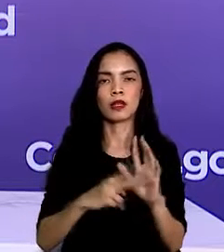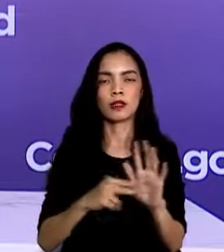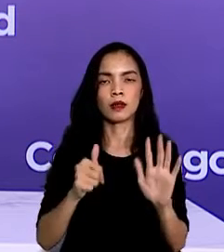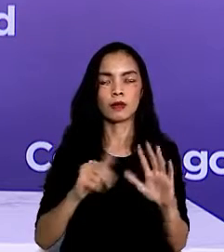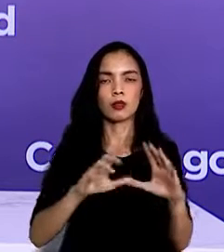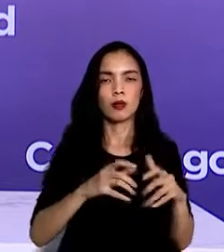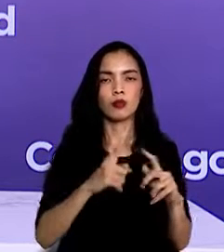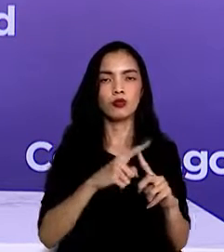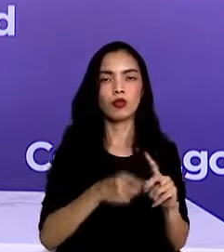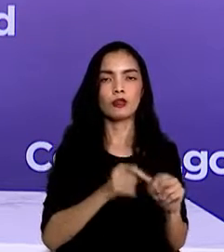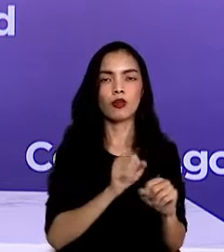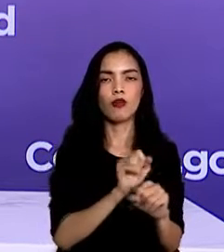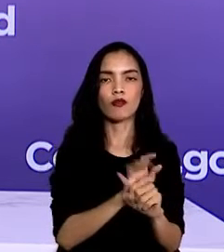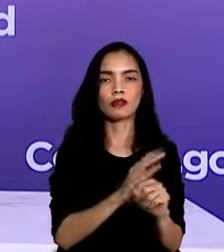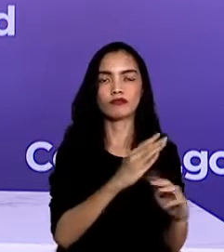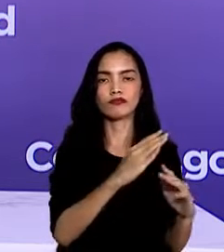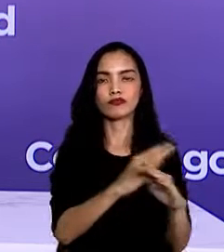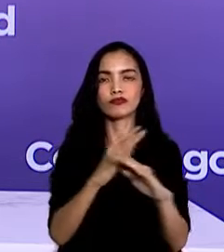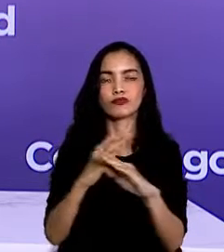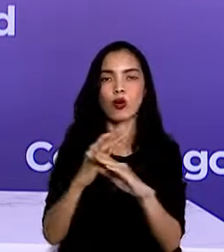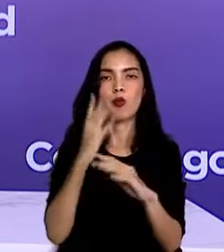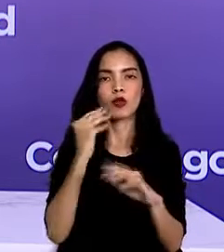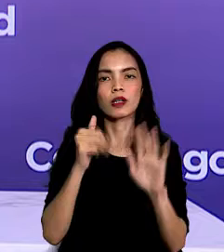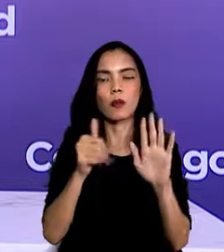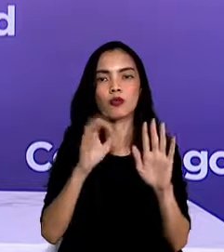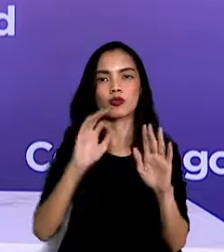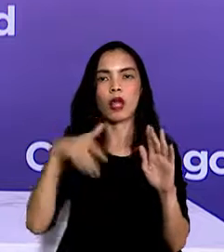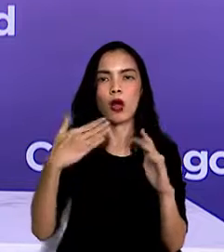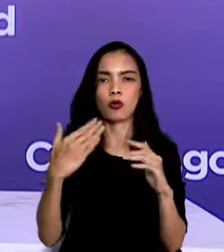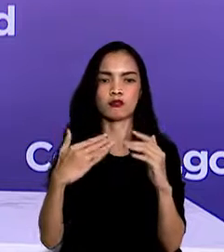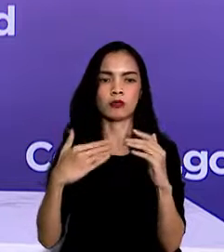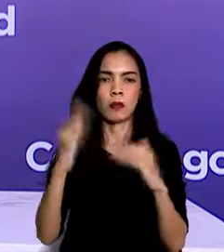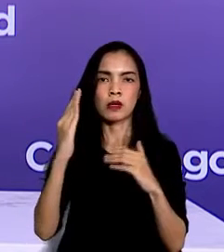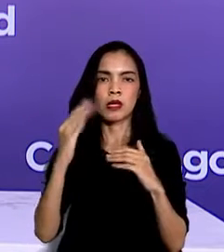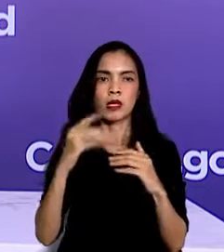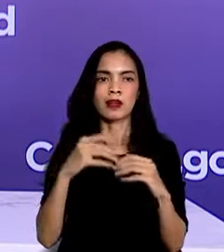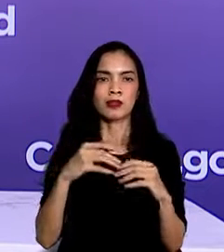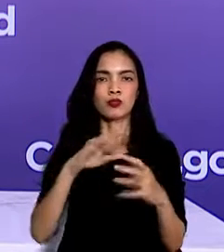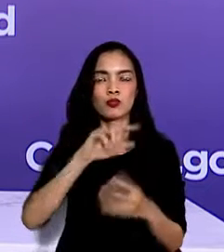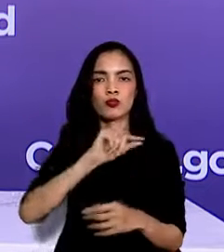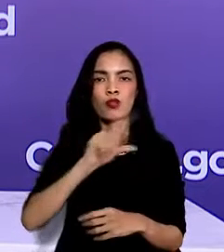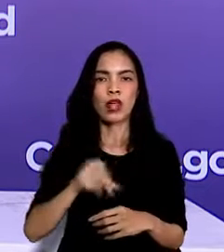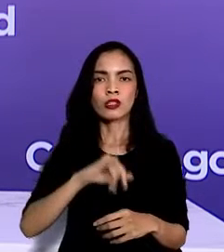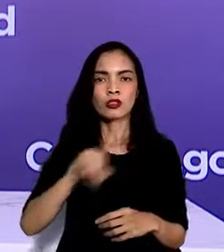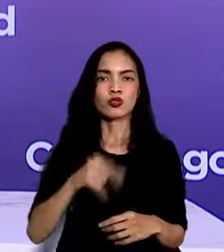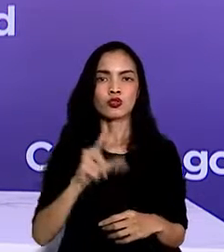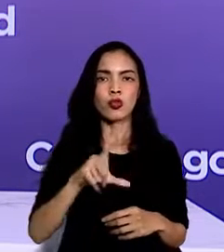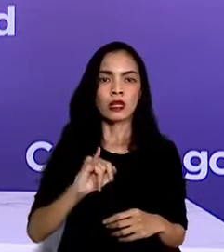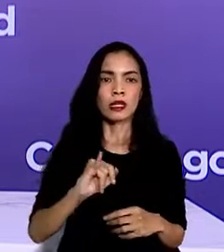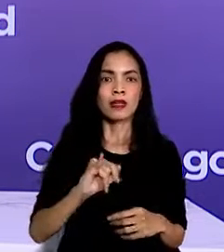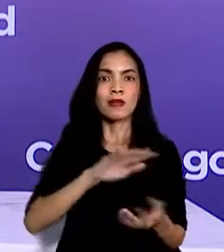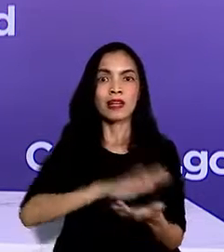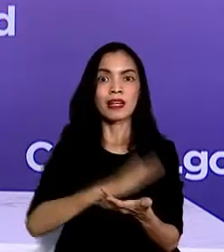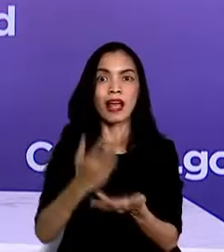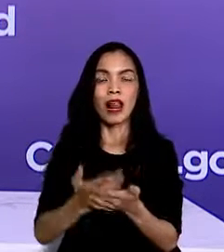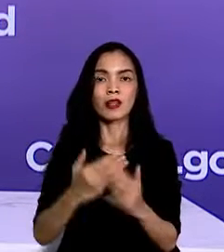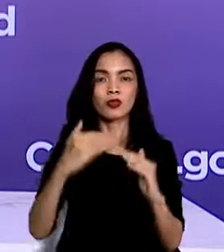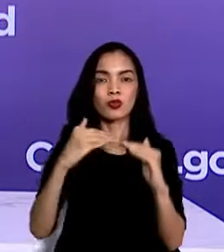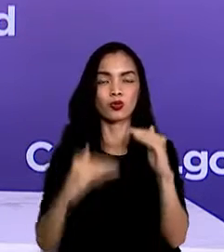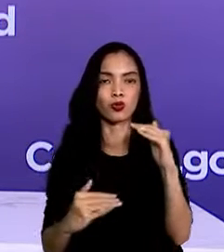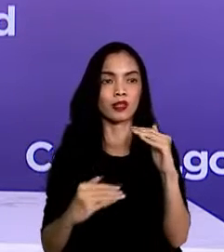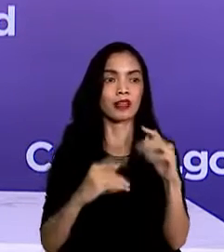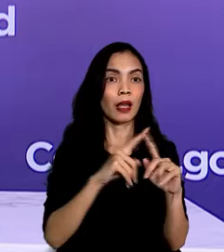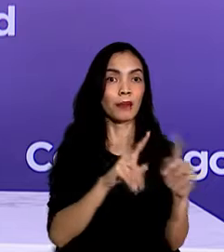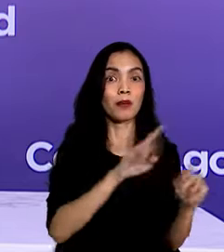kasus kematian di kelompok usia 60 tahun ke atas meski masih tinggi tapi cenderung menurun pada bulan Juli Sebaliknya, kasus kematian pada kelompok umur